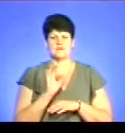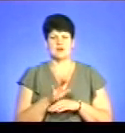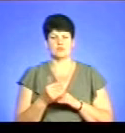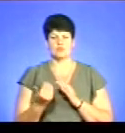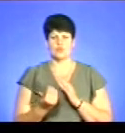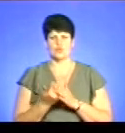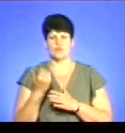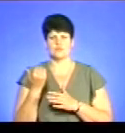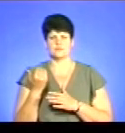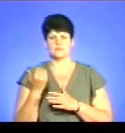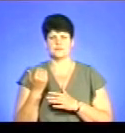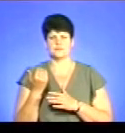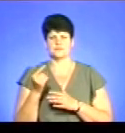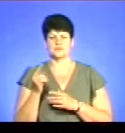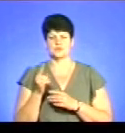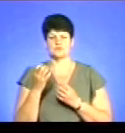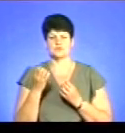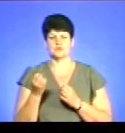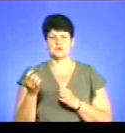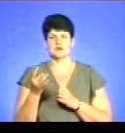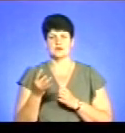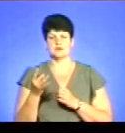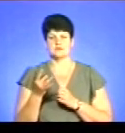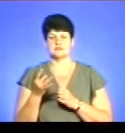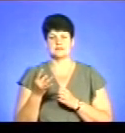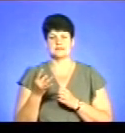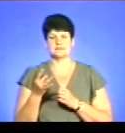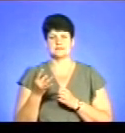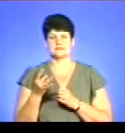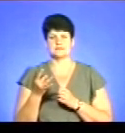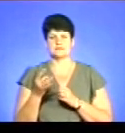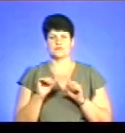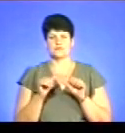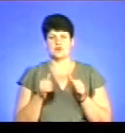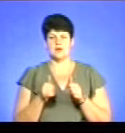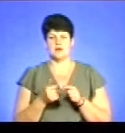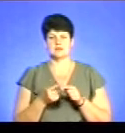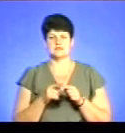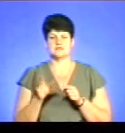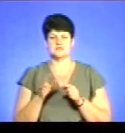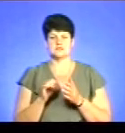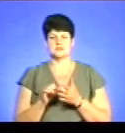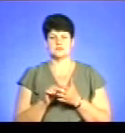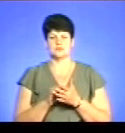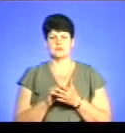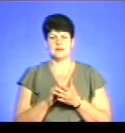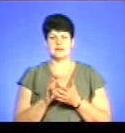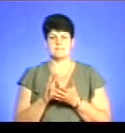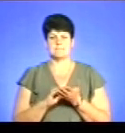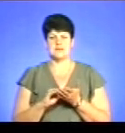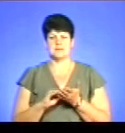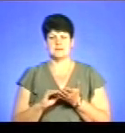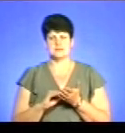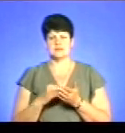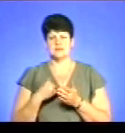-новому, щоб ще раз оформляти ті всі бумаги, переписувати. Я